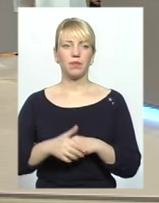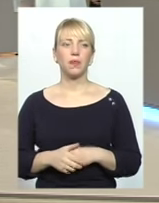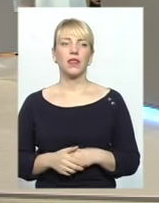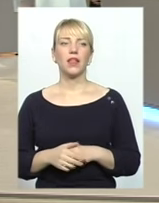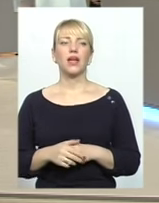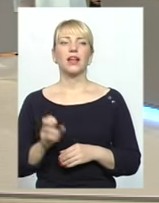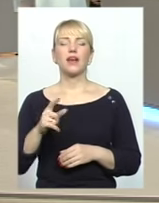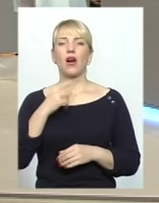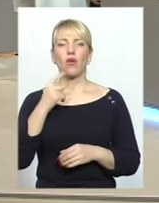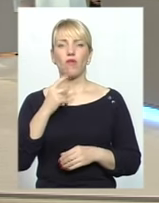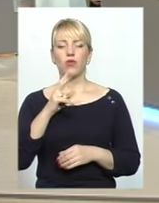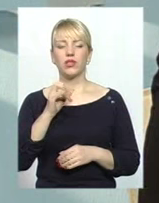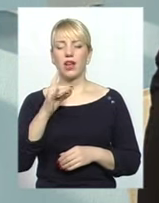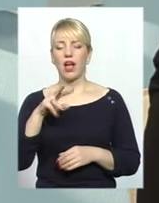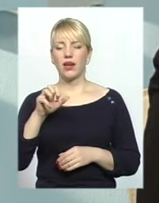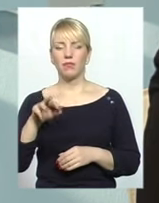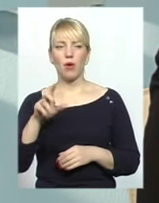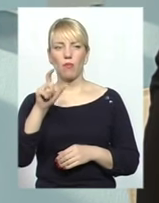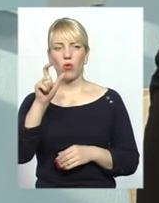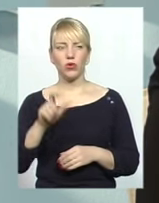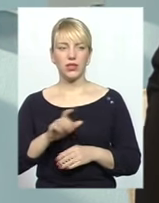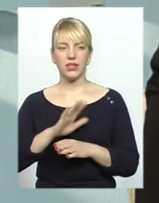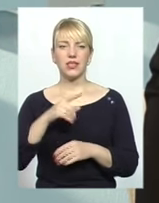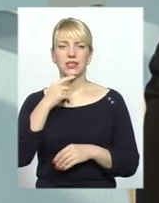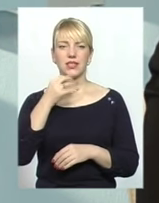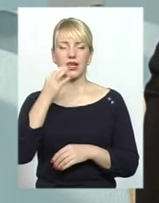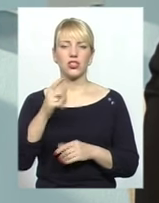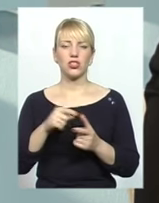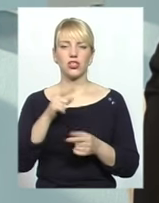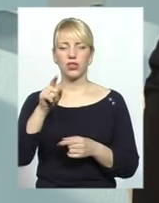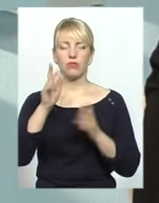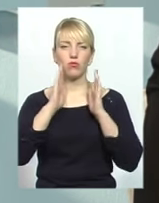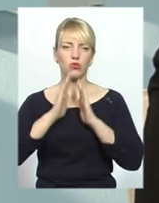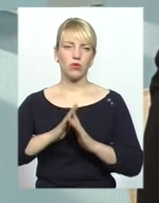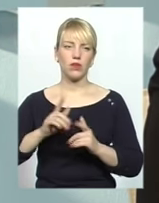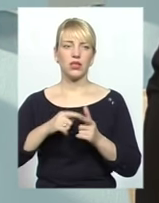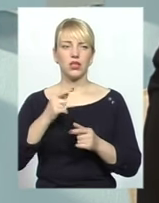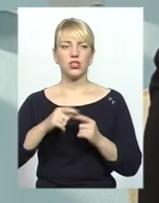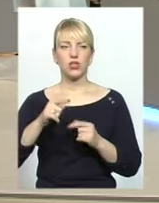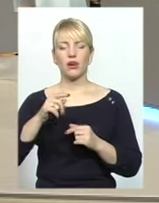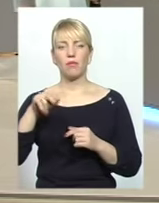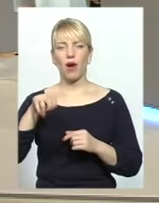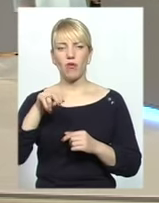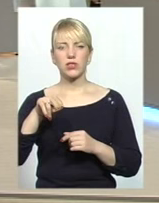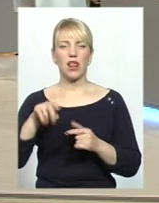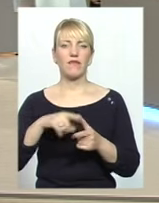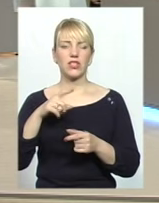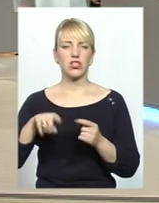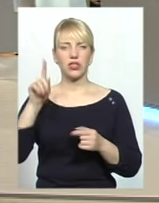так як каже пан Карім, то по людині не скажеш, чи він мусульманин, чи він православний, чи він єврей. Але потім як поводиться?